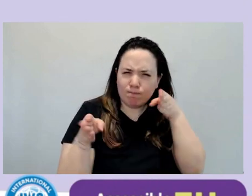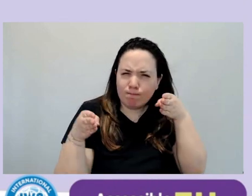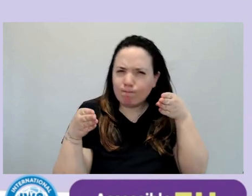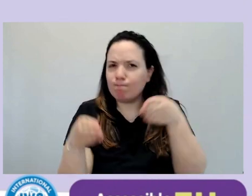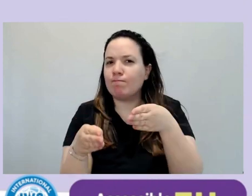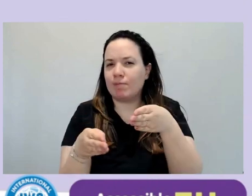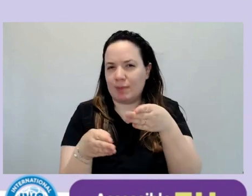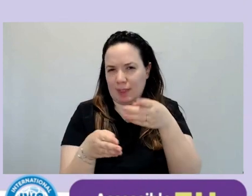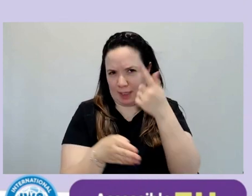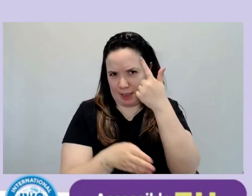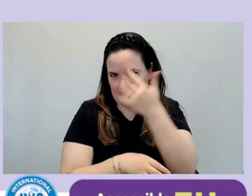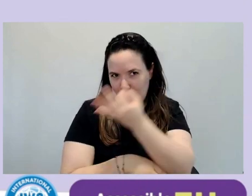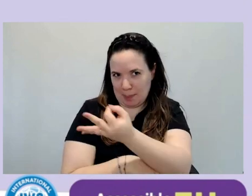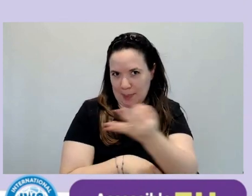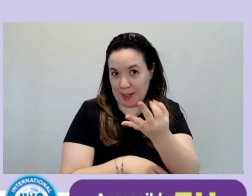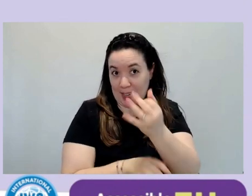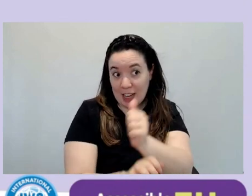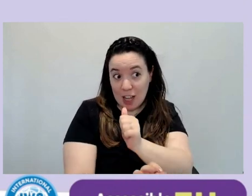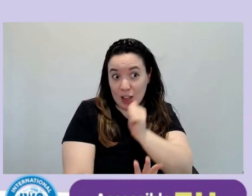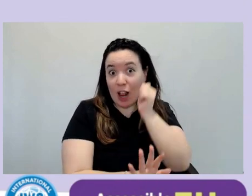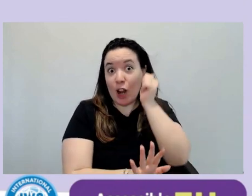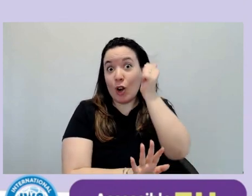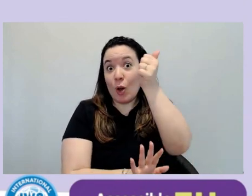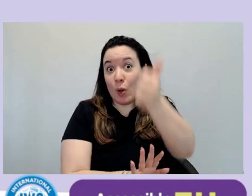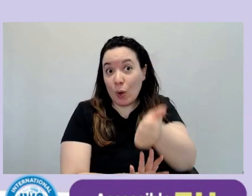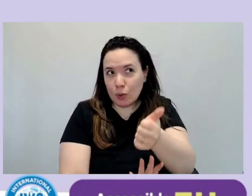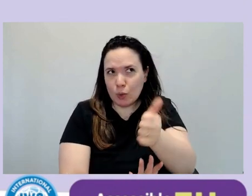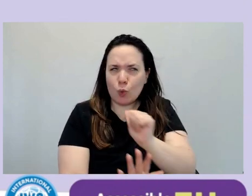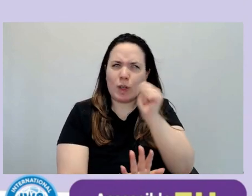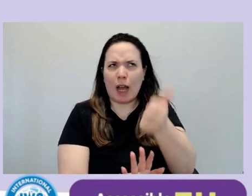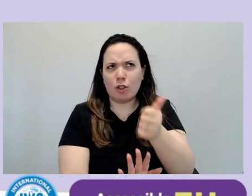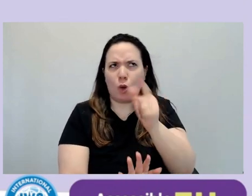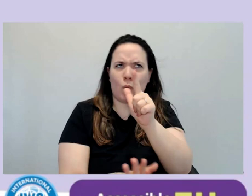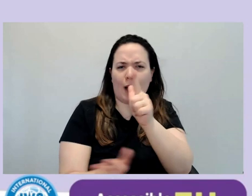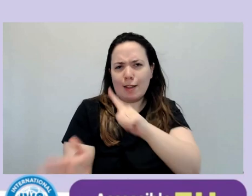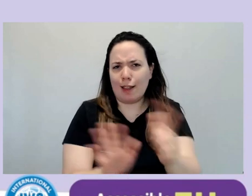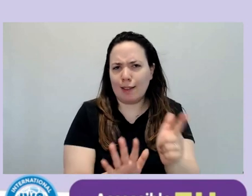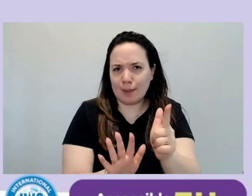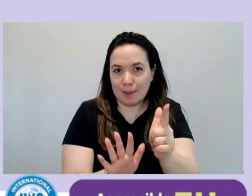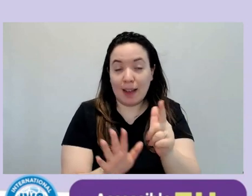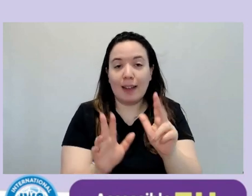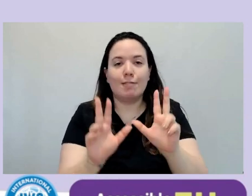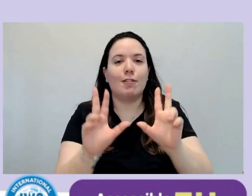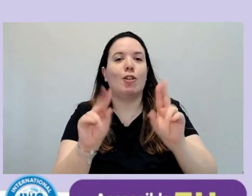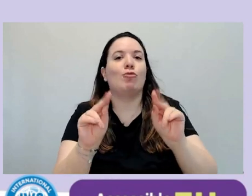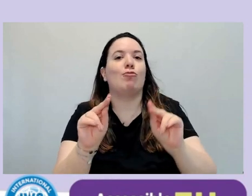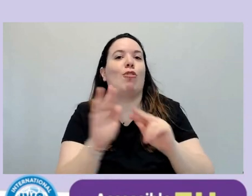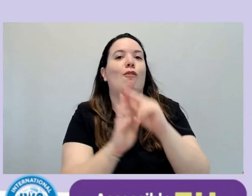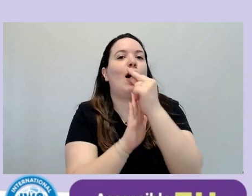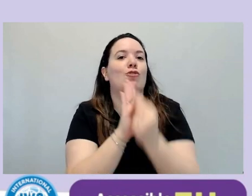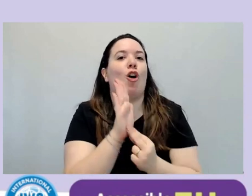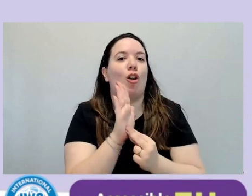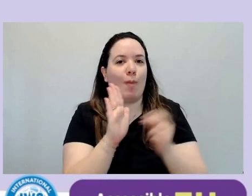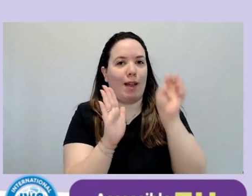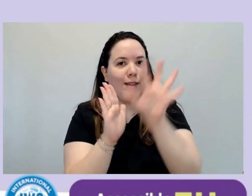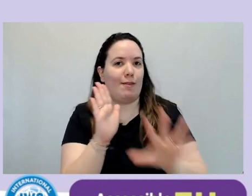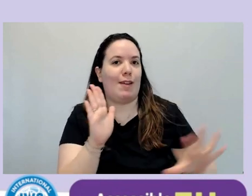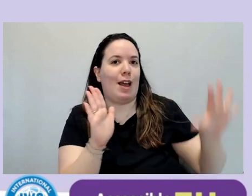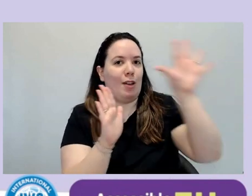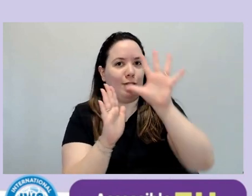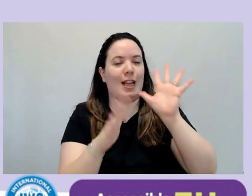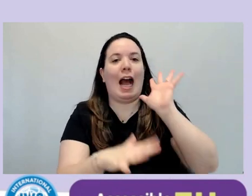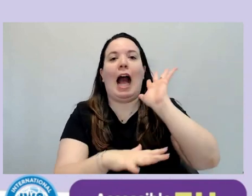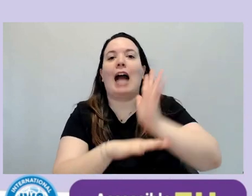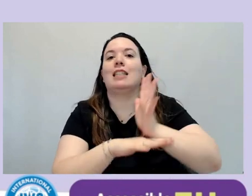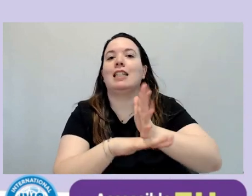sapete, tra un anno esatto, un anno e una settimana circa, entrerà in vigore una nuova normativa dell'European Accessibility